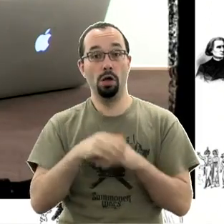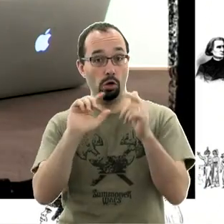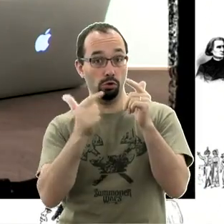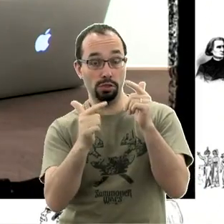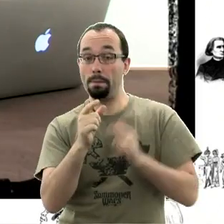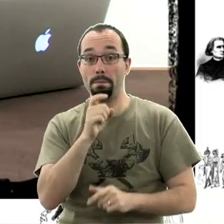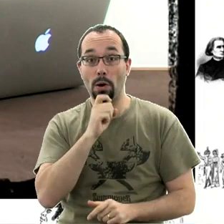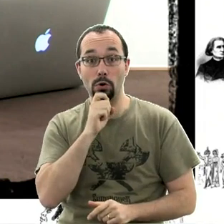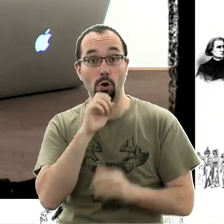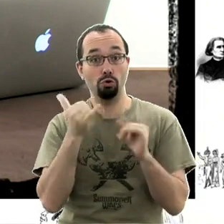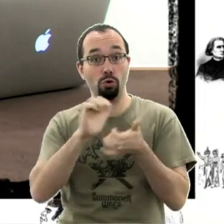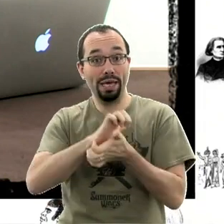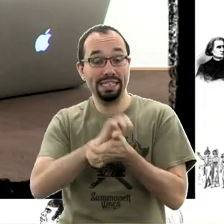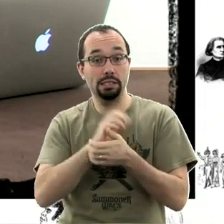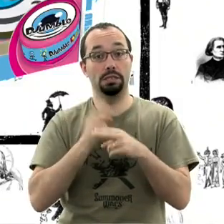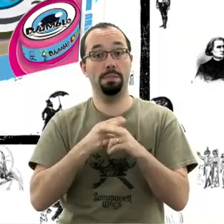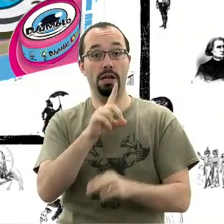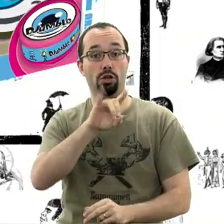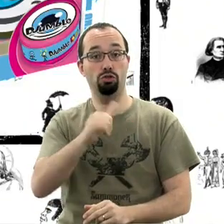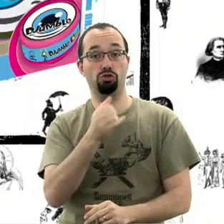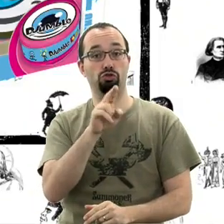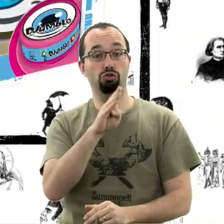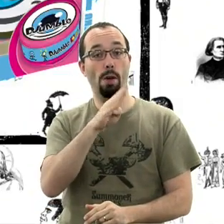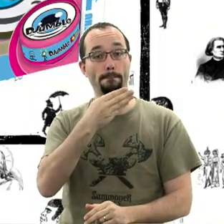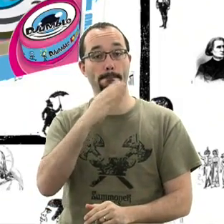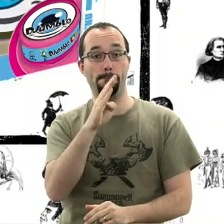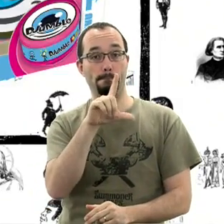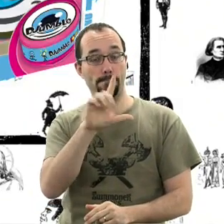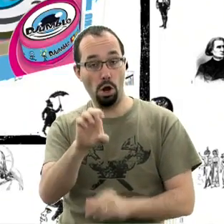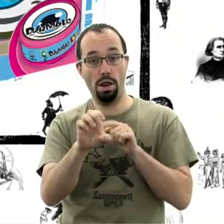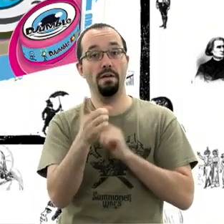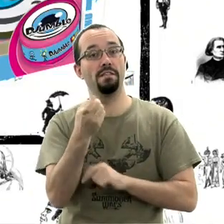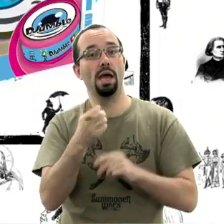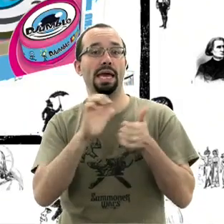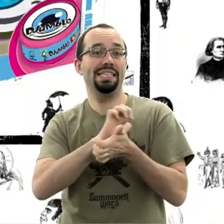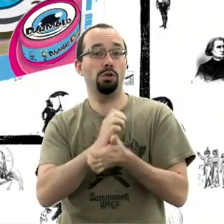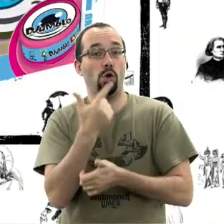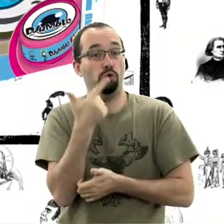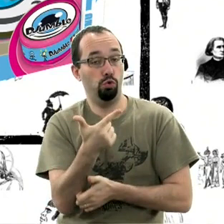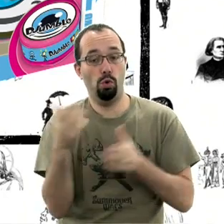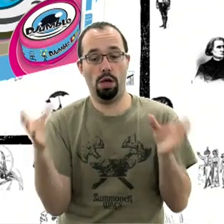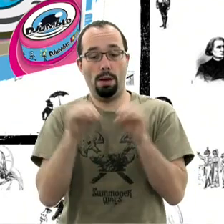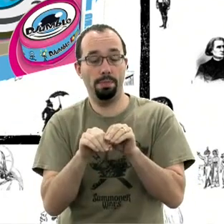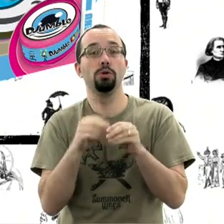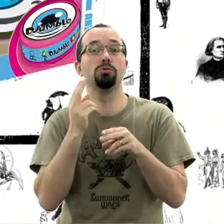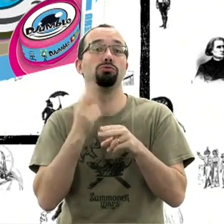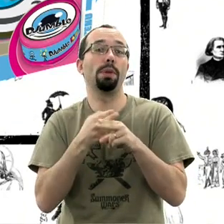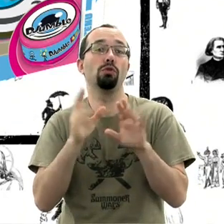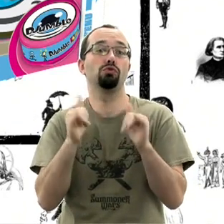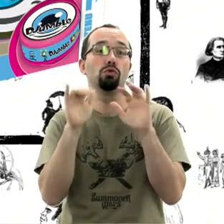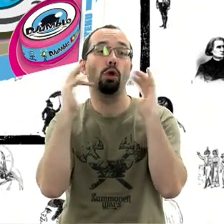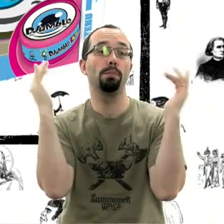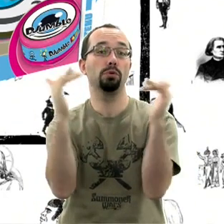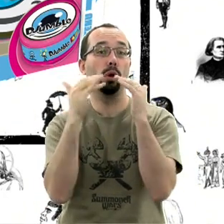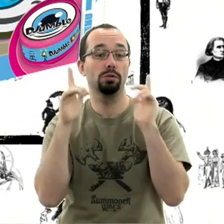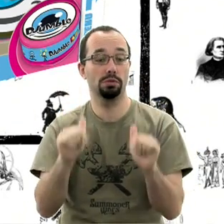encore sorti, mais qui va arriver et qui s'appelle Jumble.'est le prochain cocktail game Space Cowboy. Jumble, une petite boîte métal, un party game. Il se trouve que nous